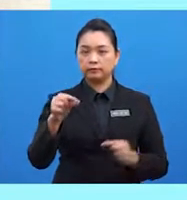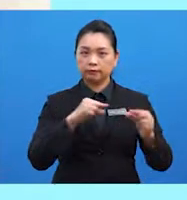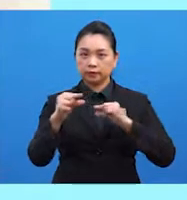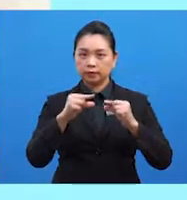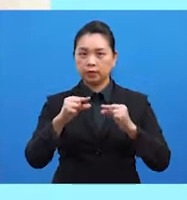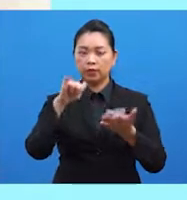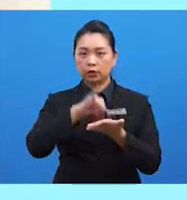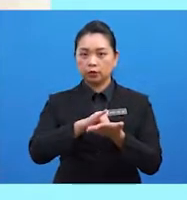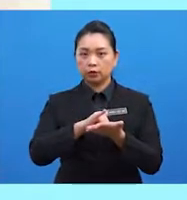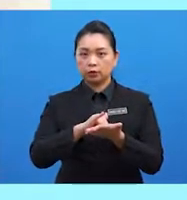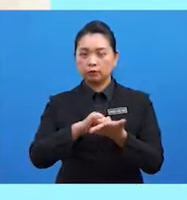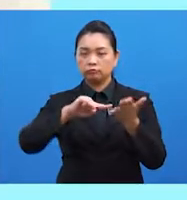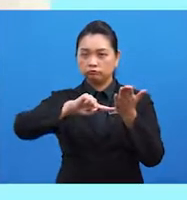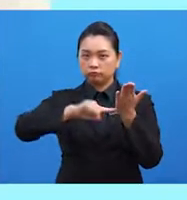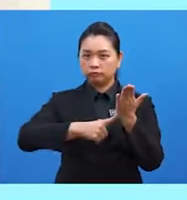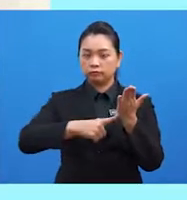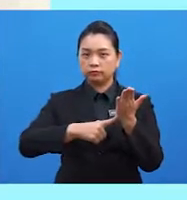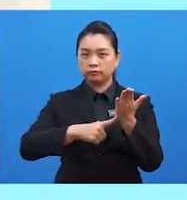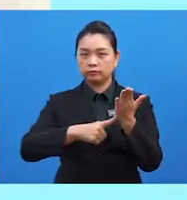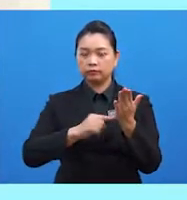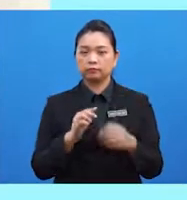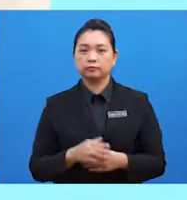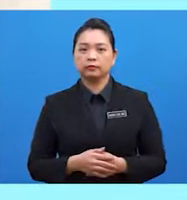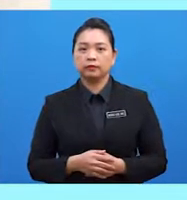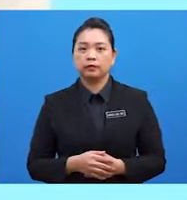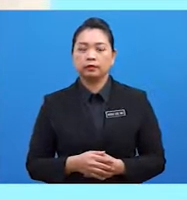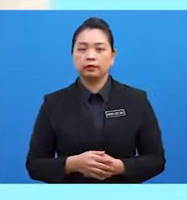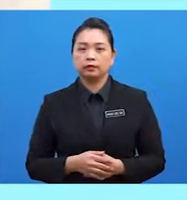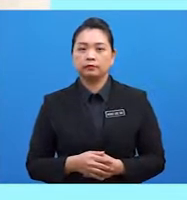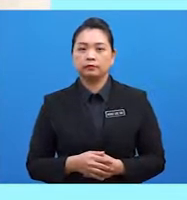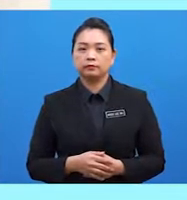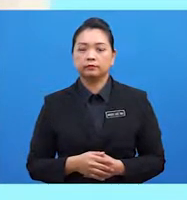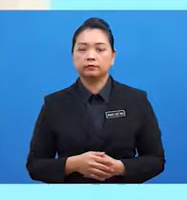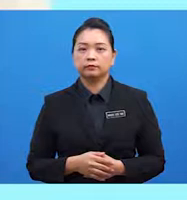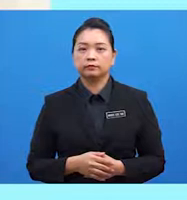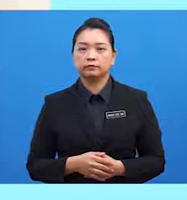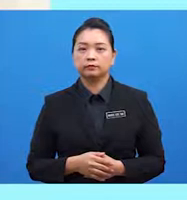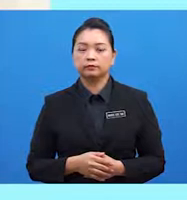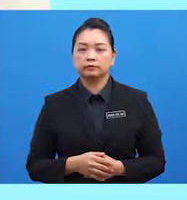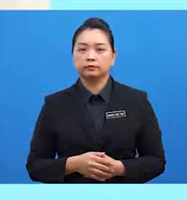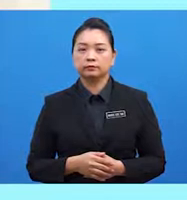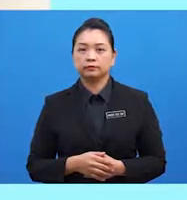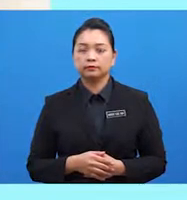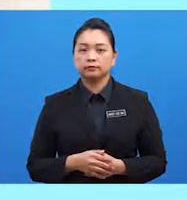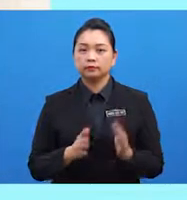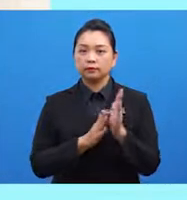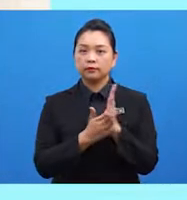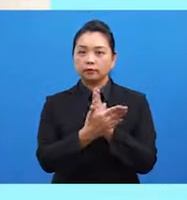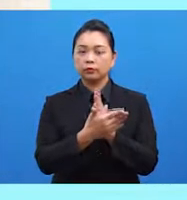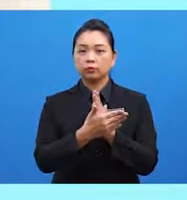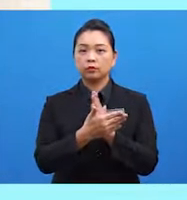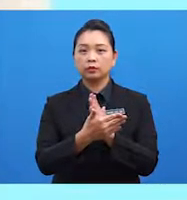ini diasaskan oleh Presiden Tito, Yugoslavia, Presiden Naseh, Mesir dan Perdana